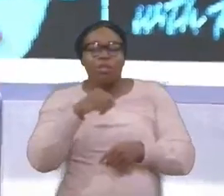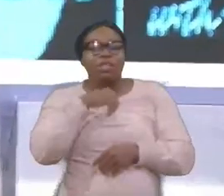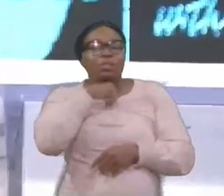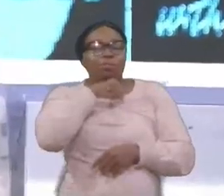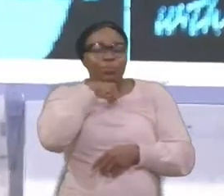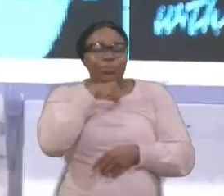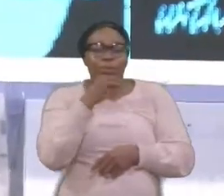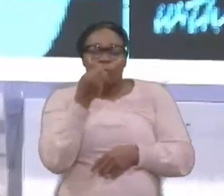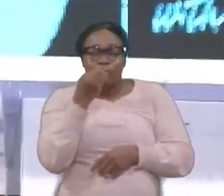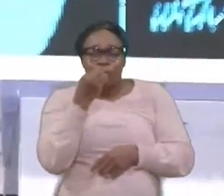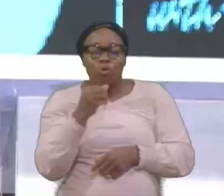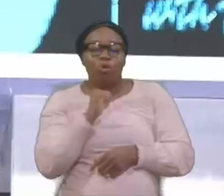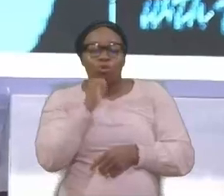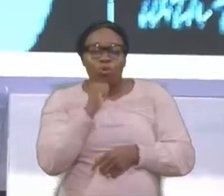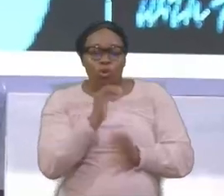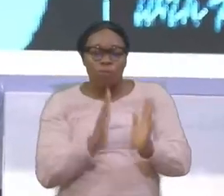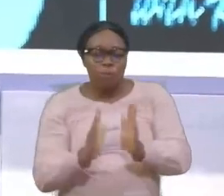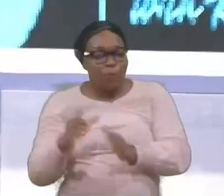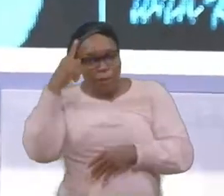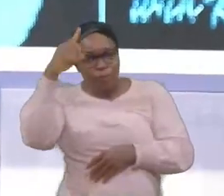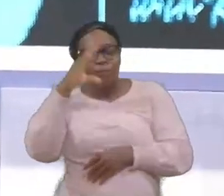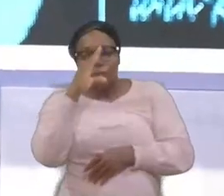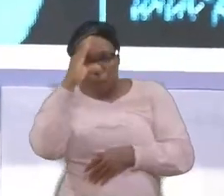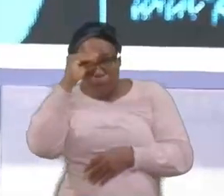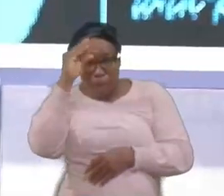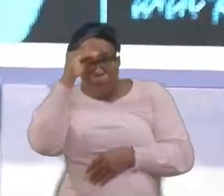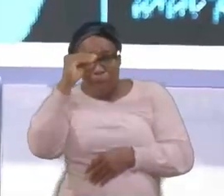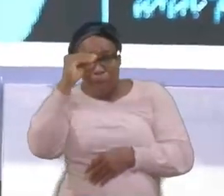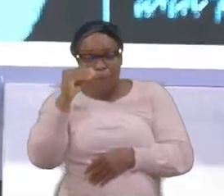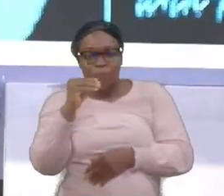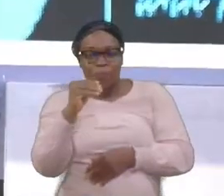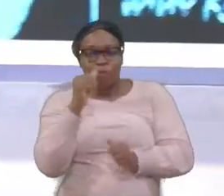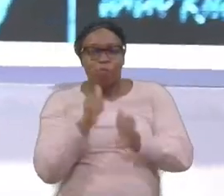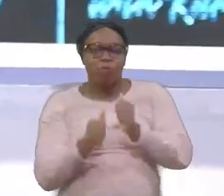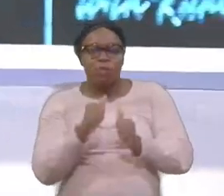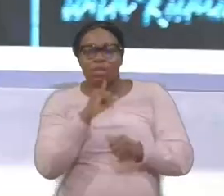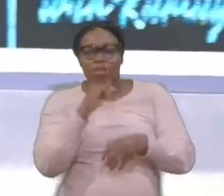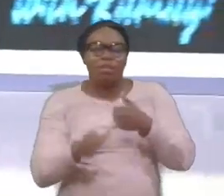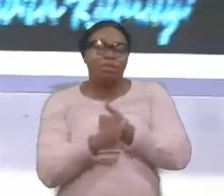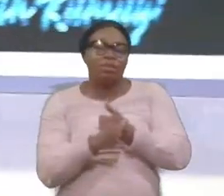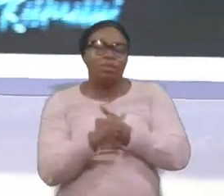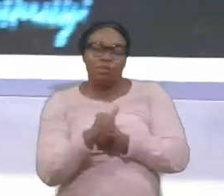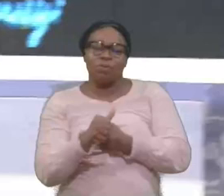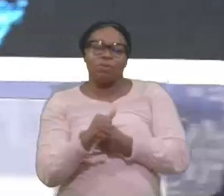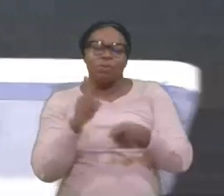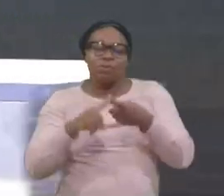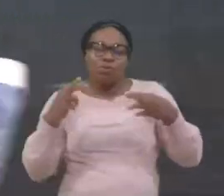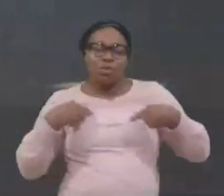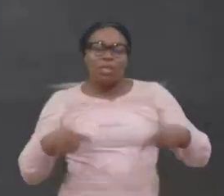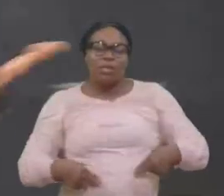animaux mangent. Ça ne peut pas nourrir le corps. Même s'il mangeait, sa santé serait affectée.